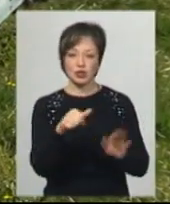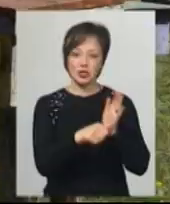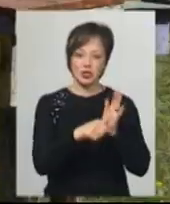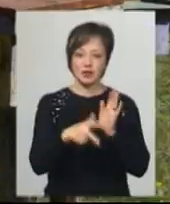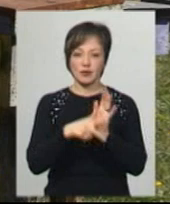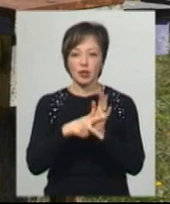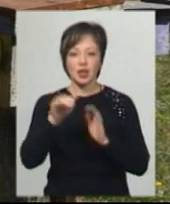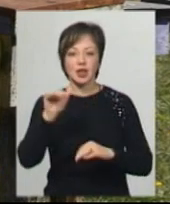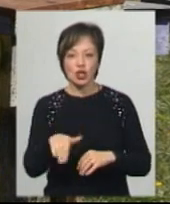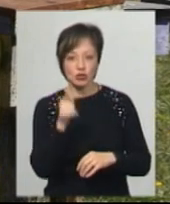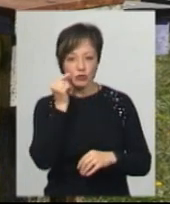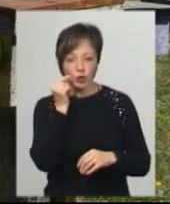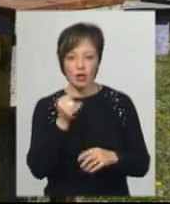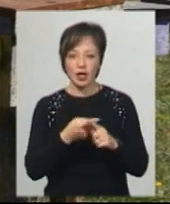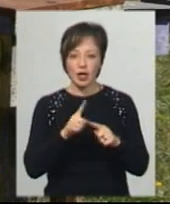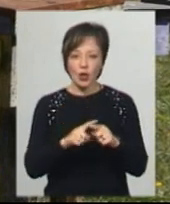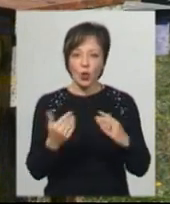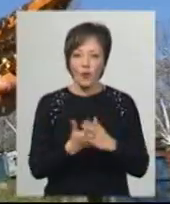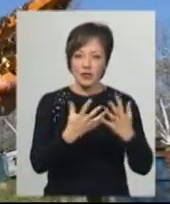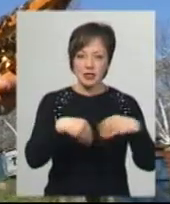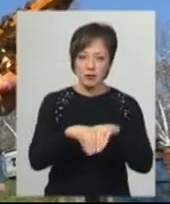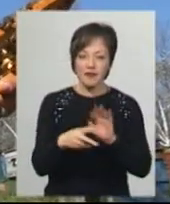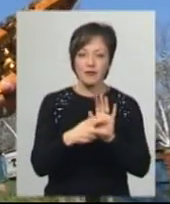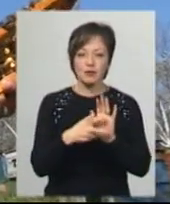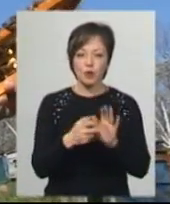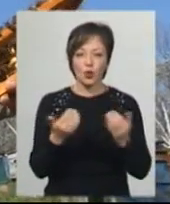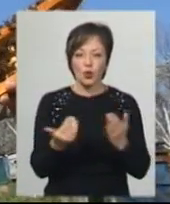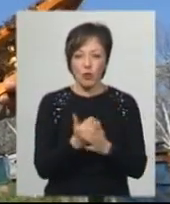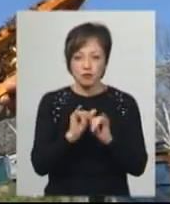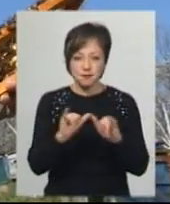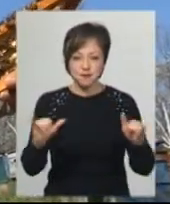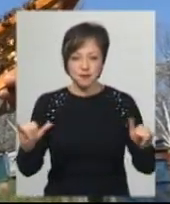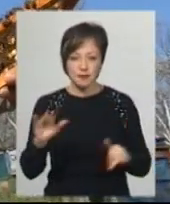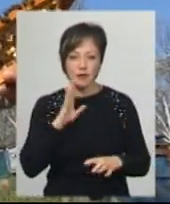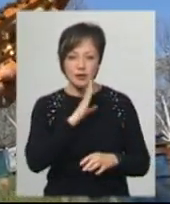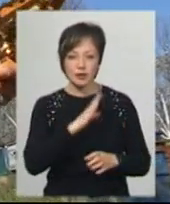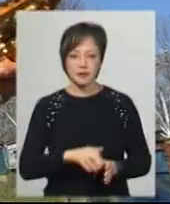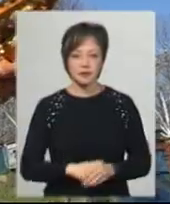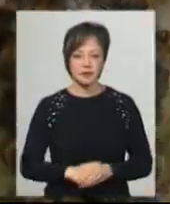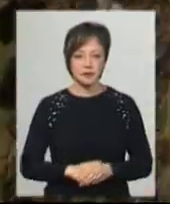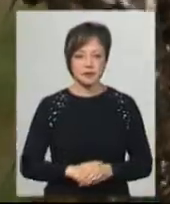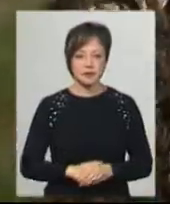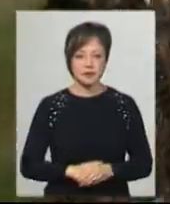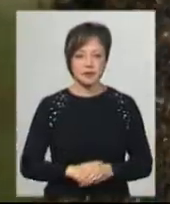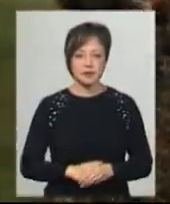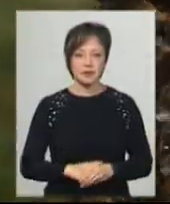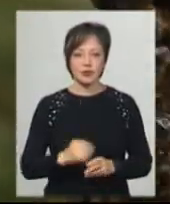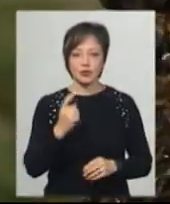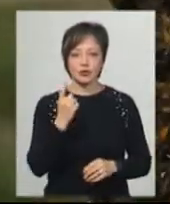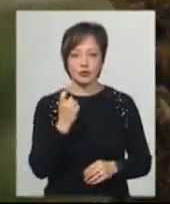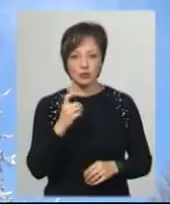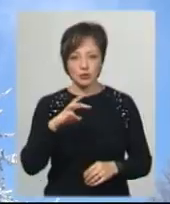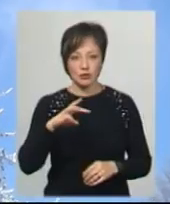тисяч комах. А в нуклеусах формують нові сім'ї 800 новонароджених маток. Бджола вважає 100 міліграм, матка –